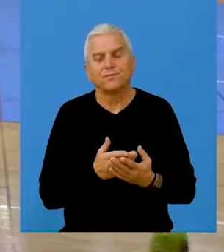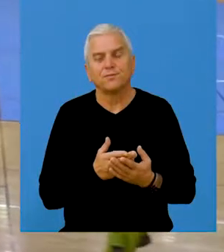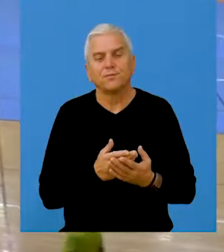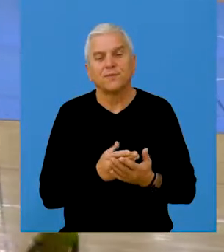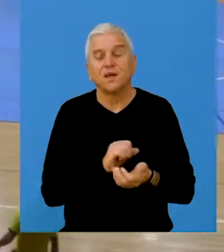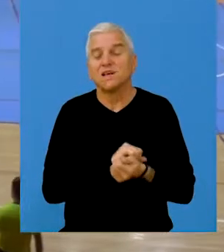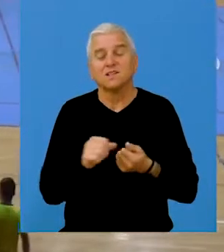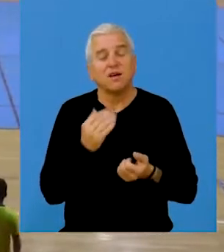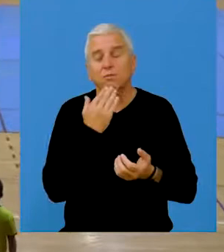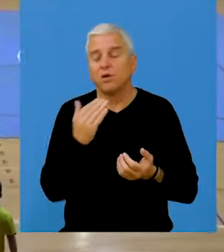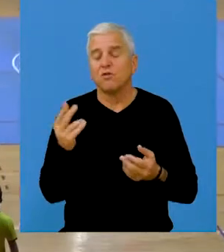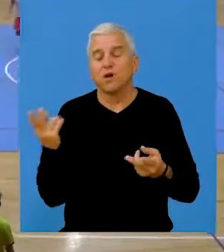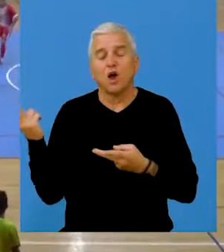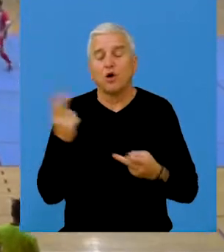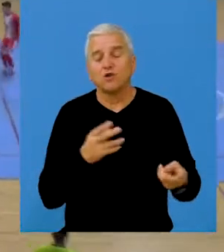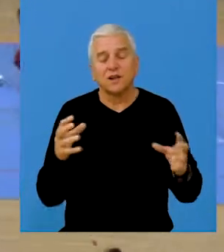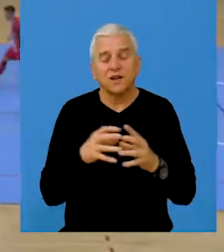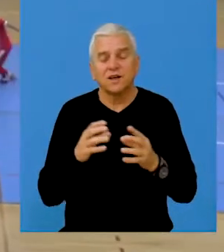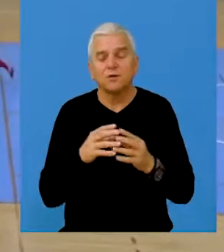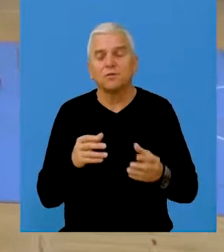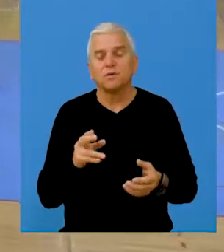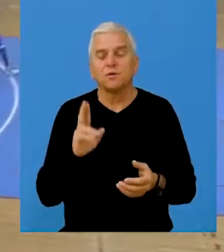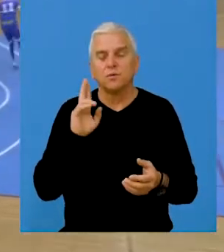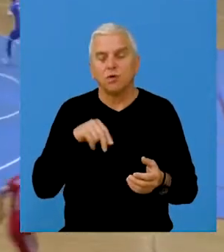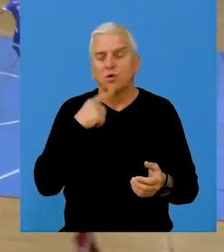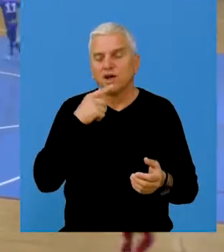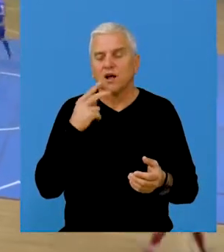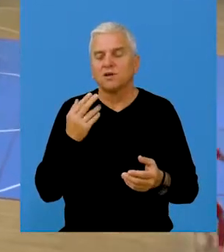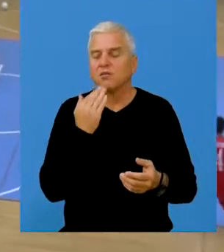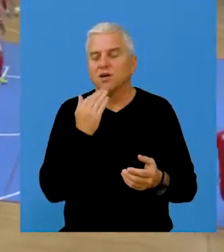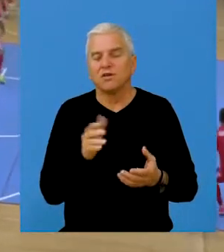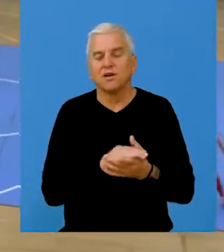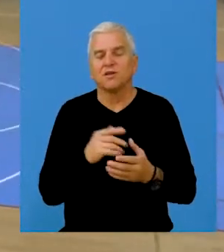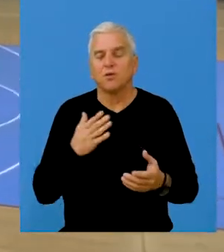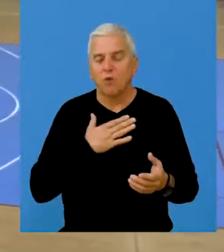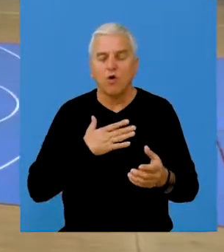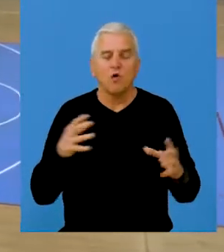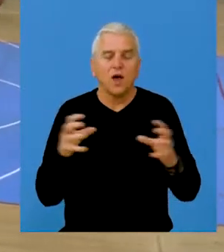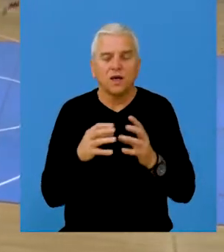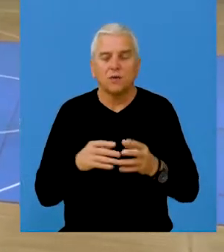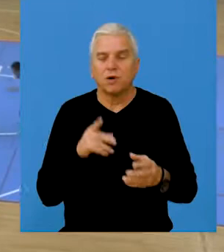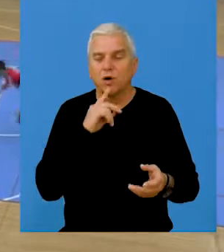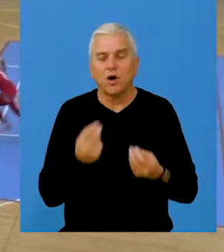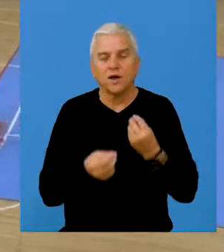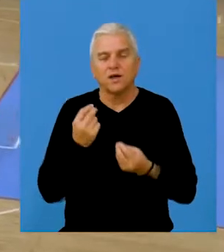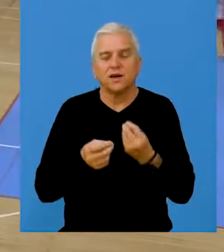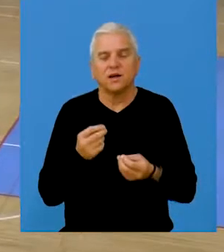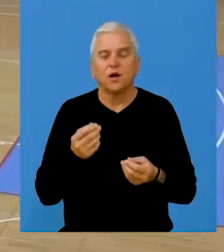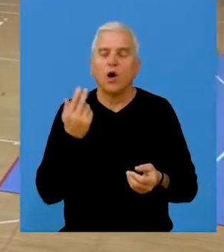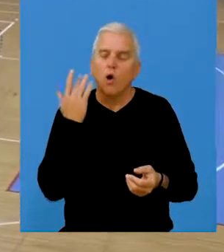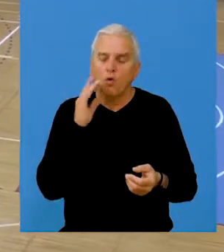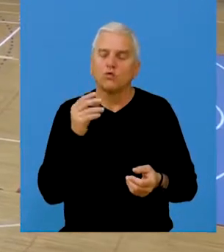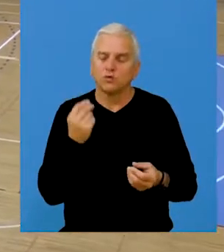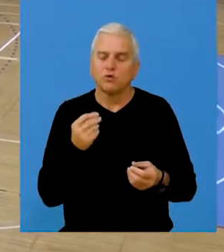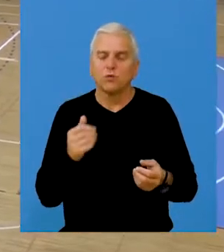sve pohvale gostućim ekipama, mogu da pohvalim i moju ekipu koja je odigrala